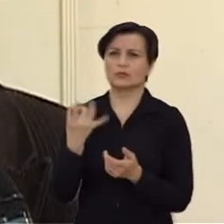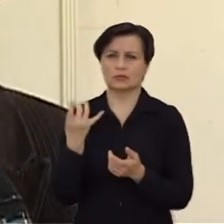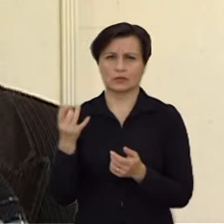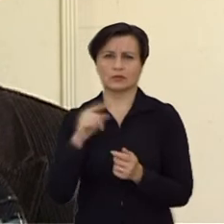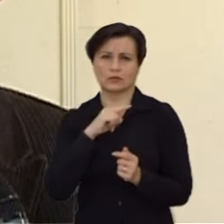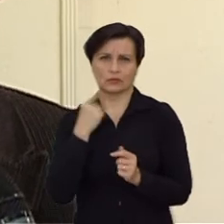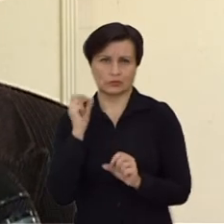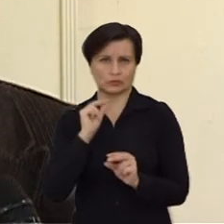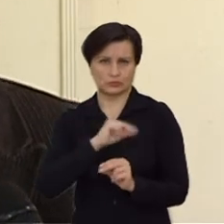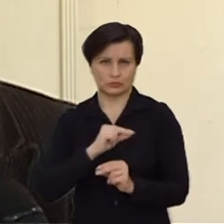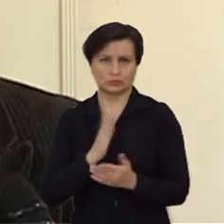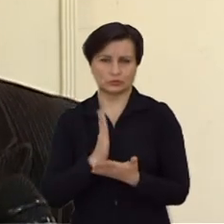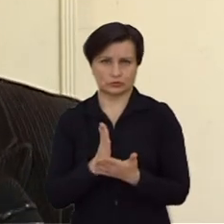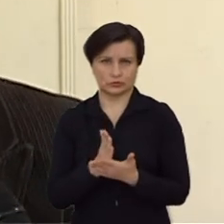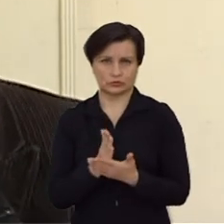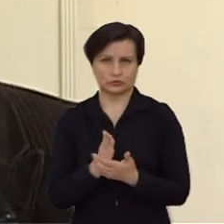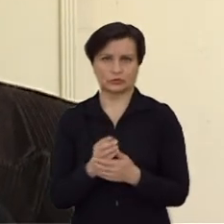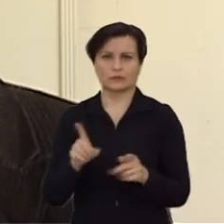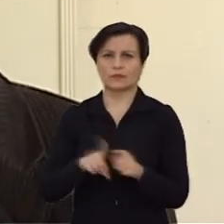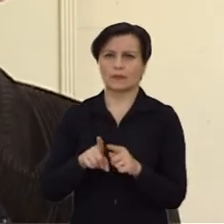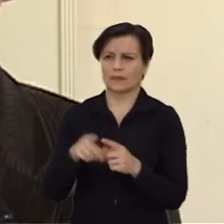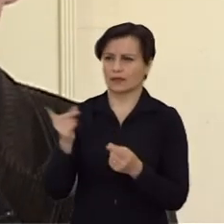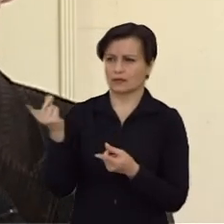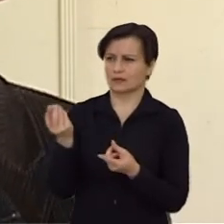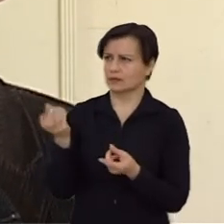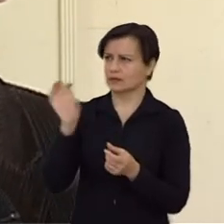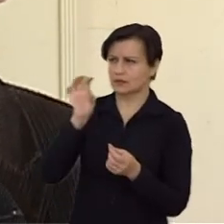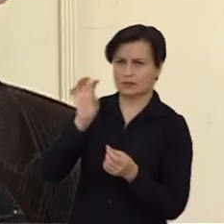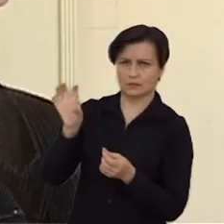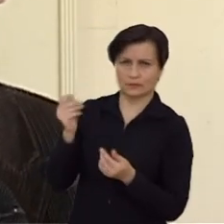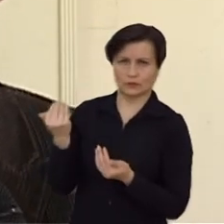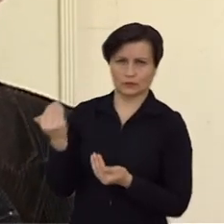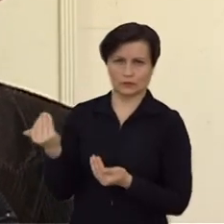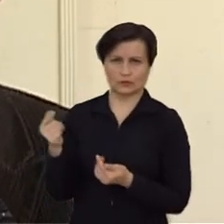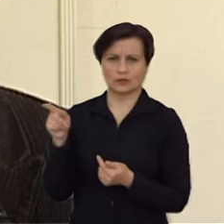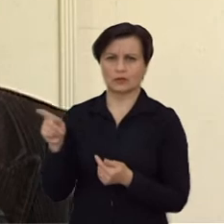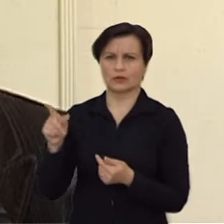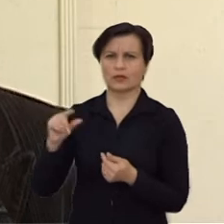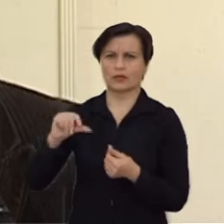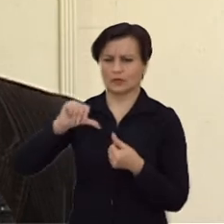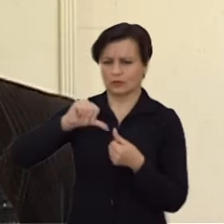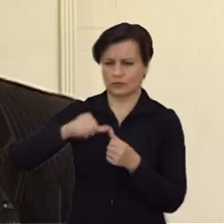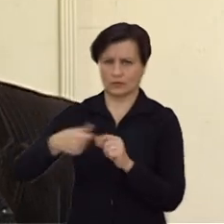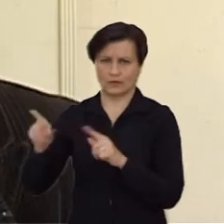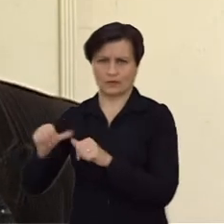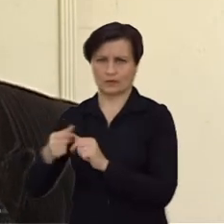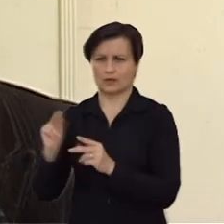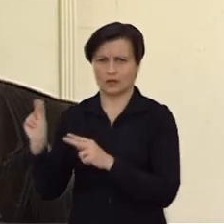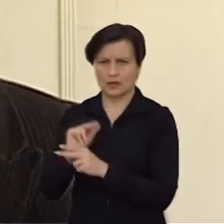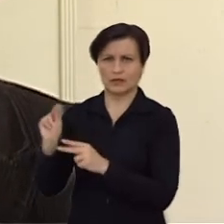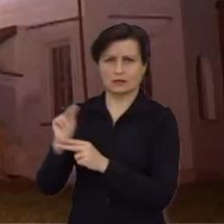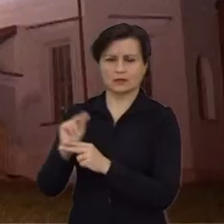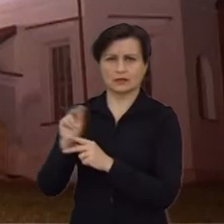dar daug darbų, bet aš dažnai pagalvoju, kad tai yra kaip ir simboliška. Bažnyčiai yra tokie visada